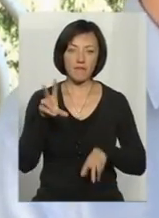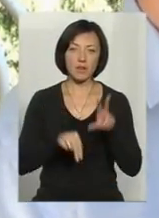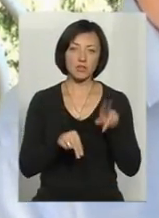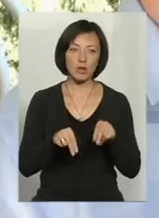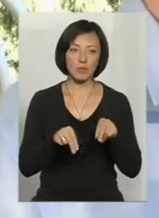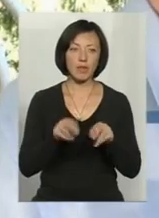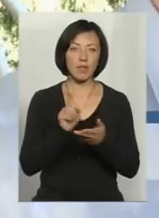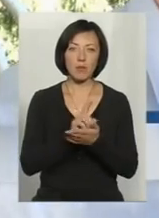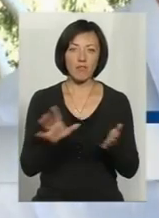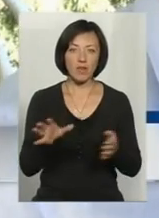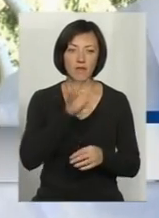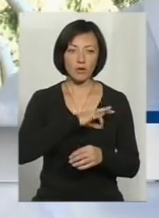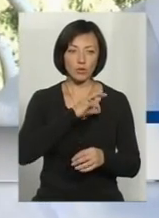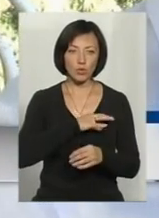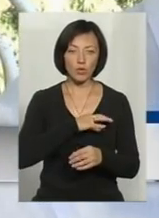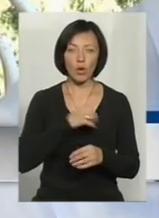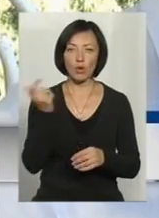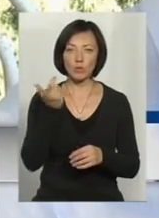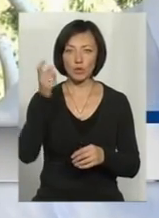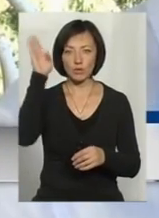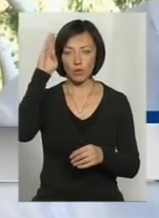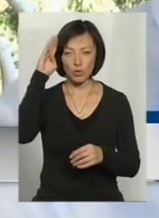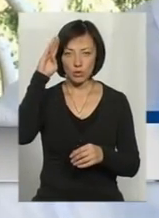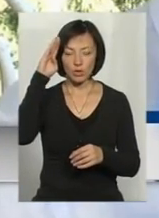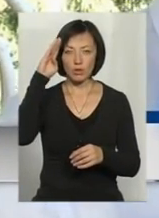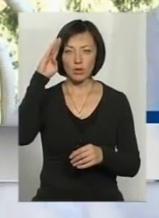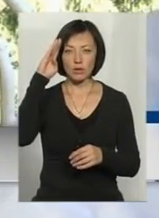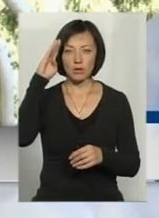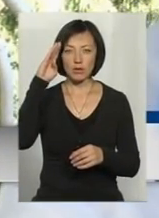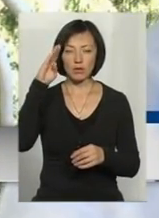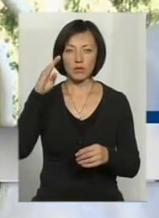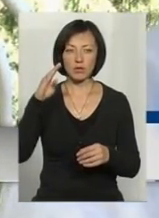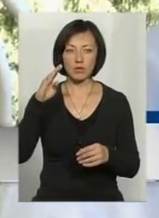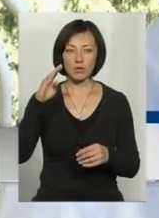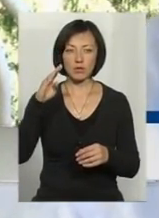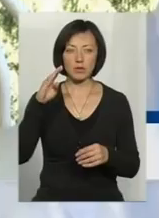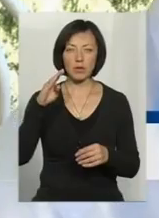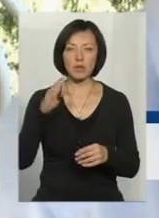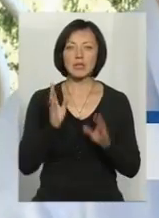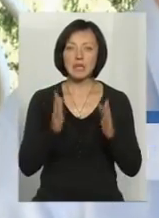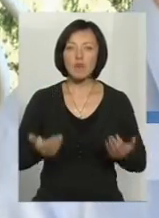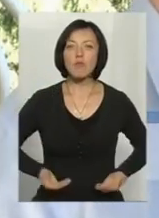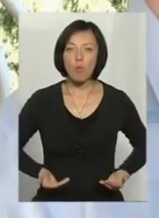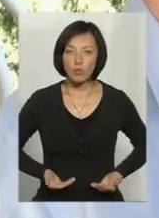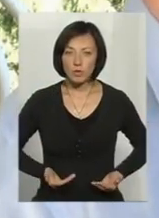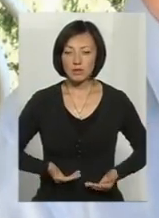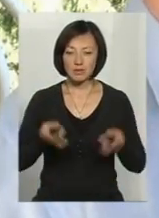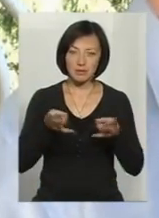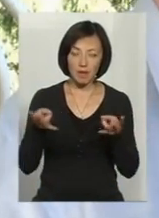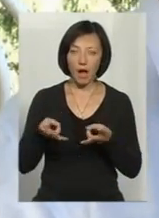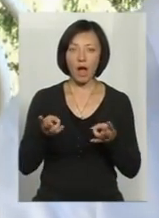що ми не повинні використовувати цю господарсько-побудову цілі, а тільки